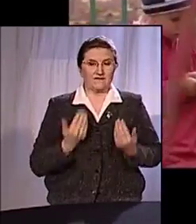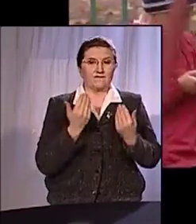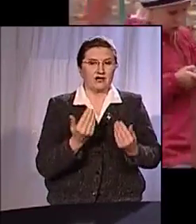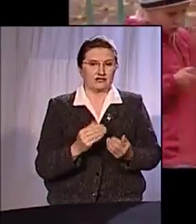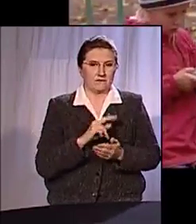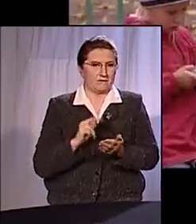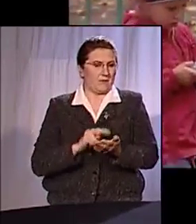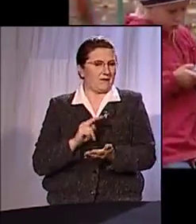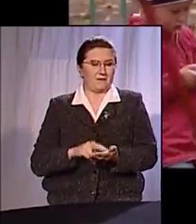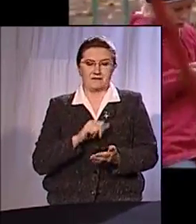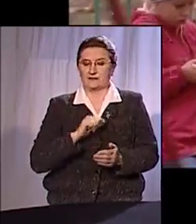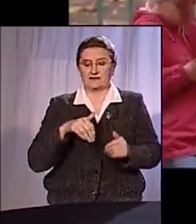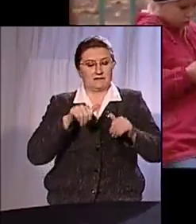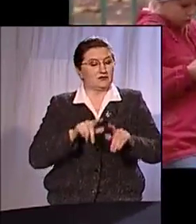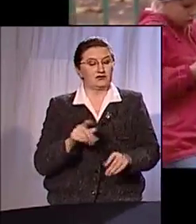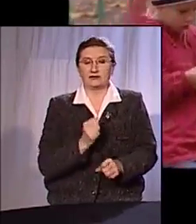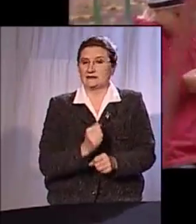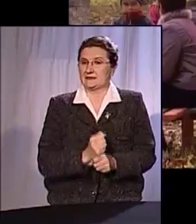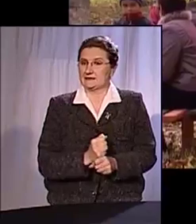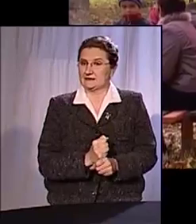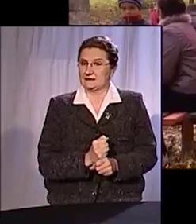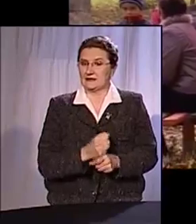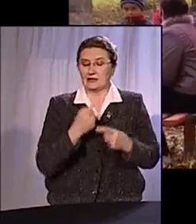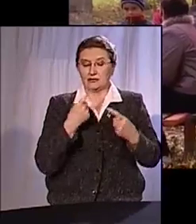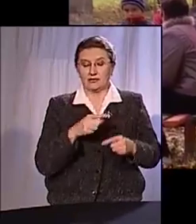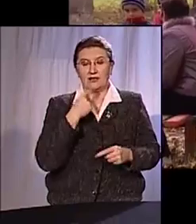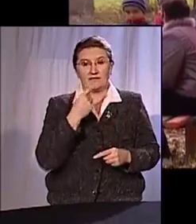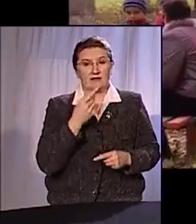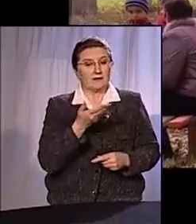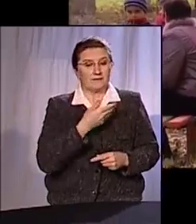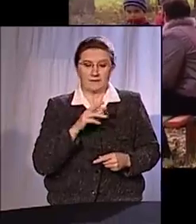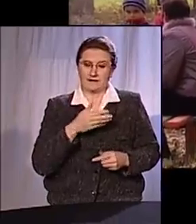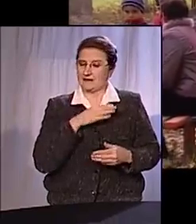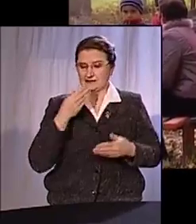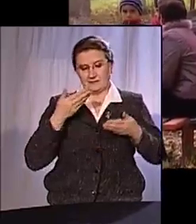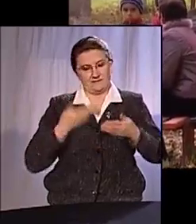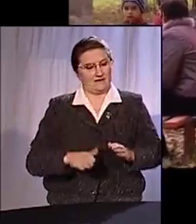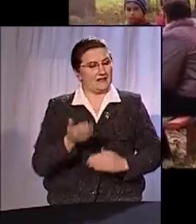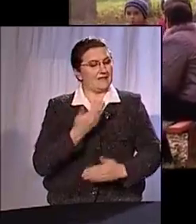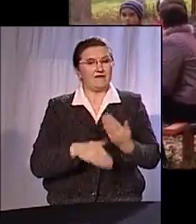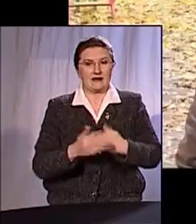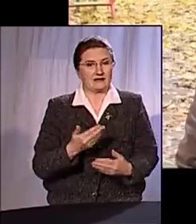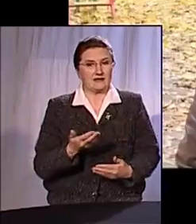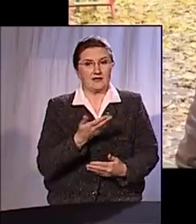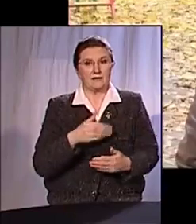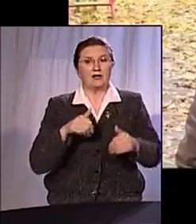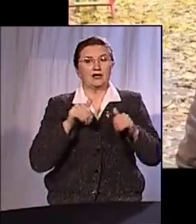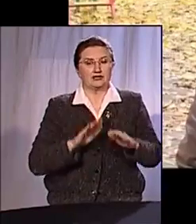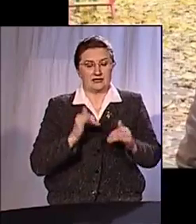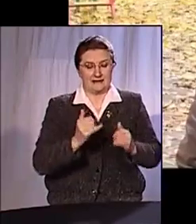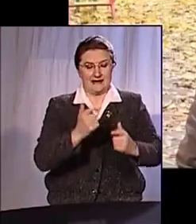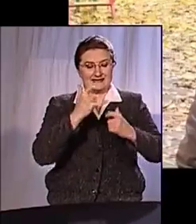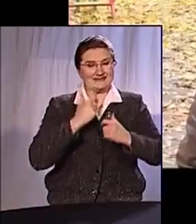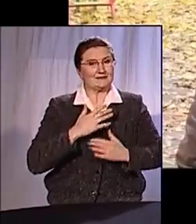проблемы. Вы должны сами решить, что сделать. Другие открыто говорили, мы бы не стали плодить уродов. Мы уже решили для себя,